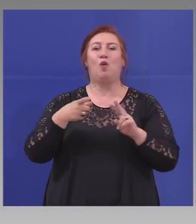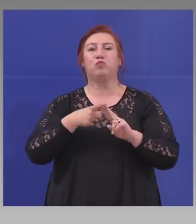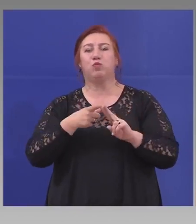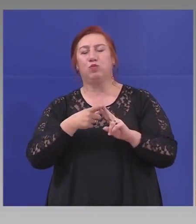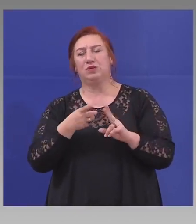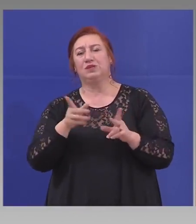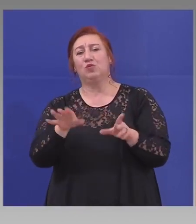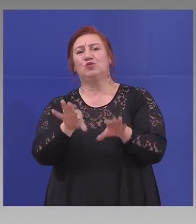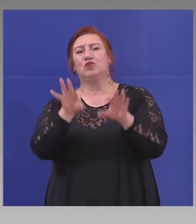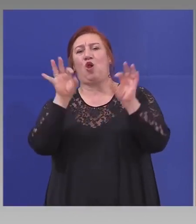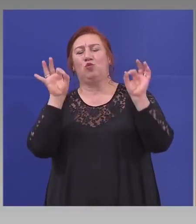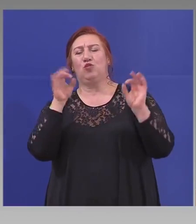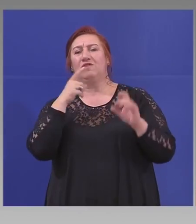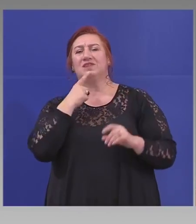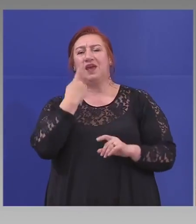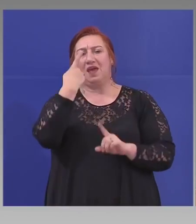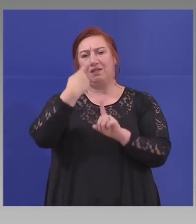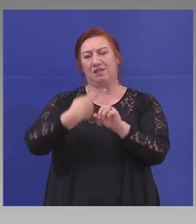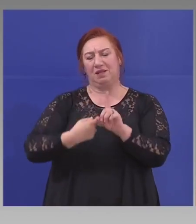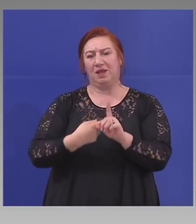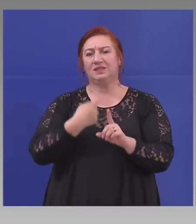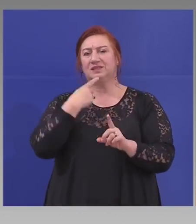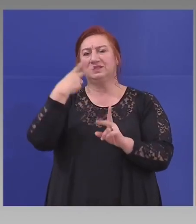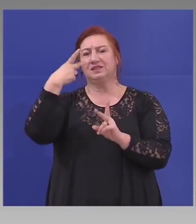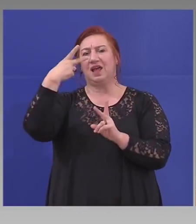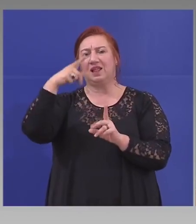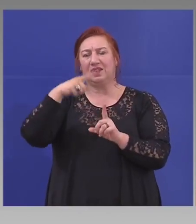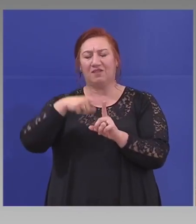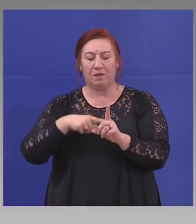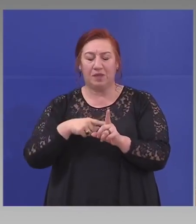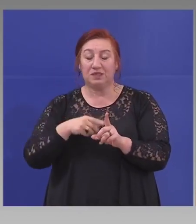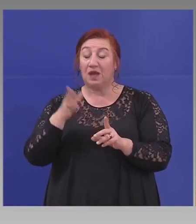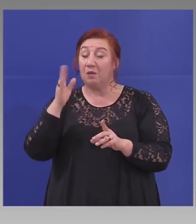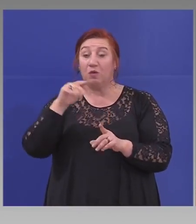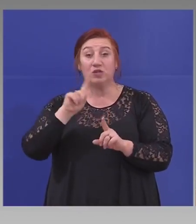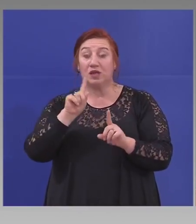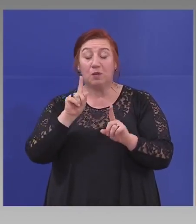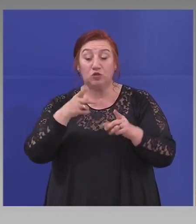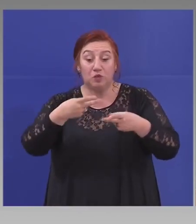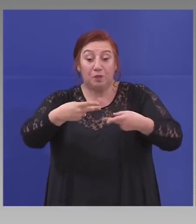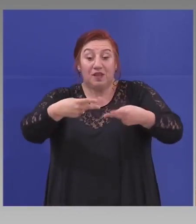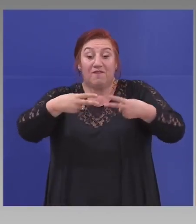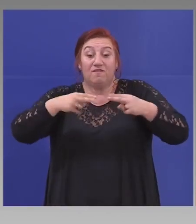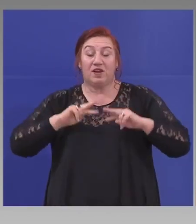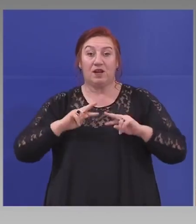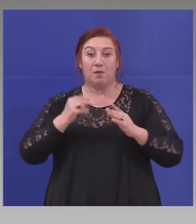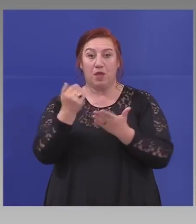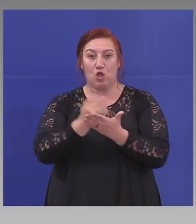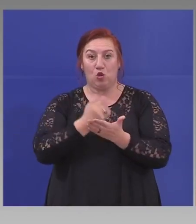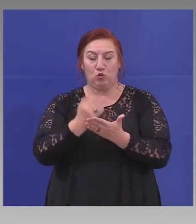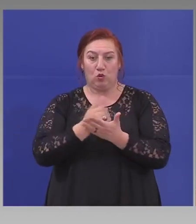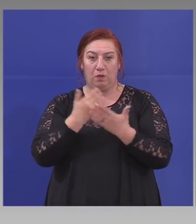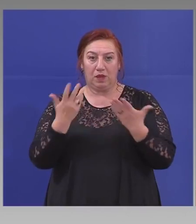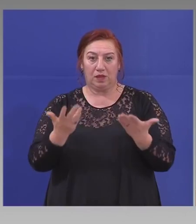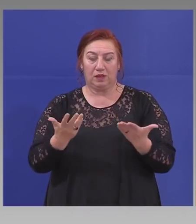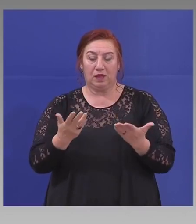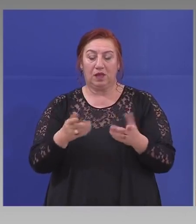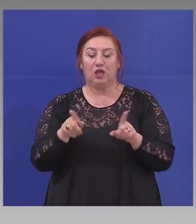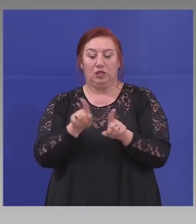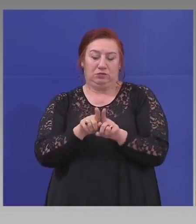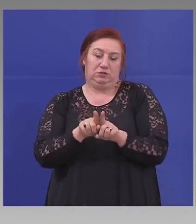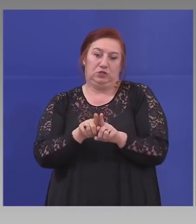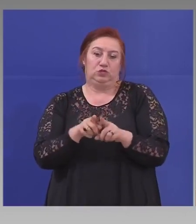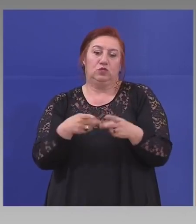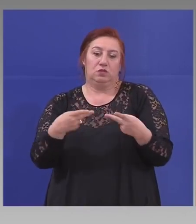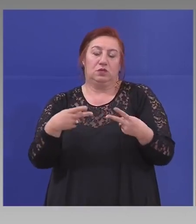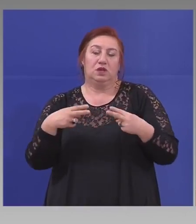за месец-два да направят след това невъзстановяема економиката и да се върнеме в